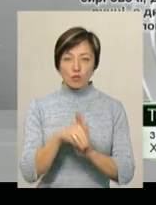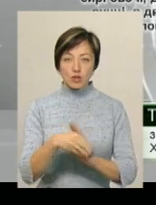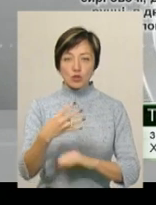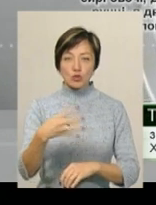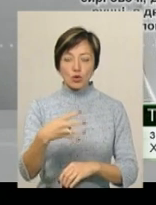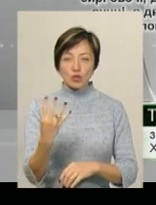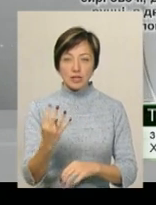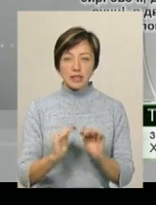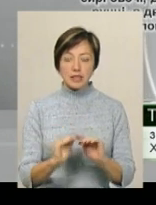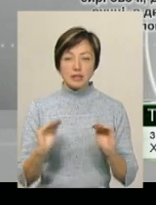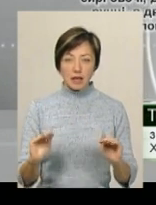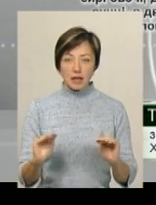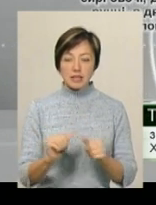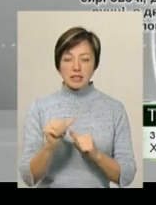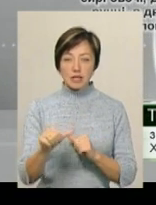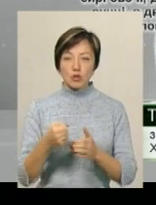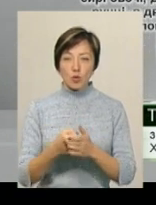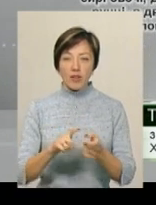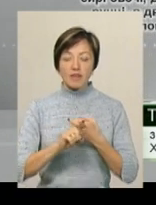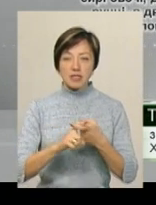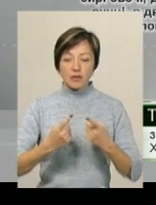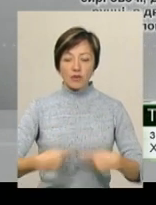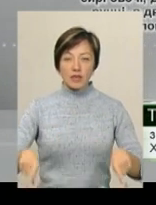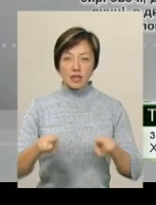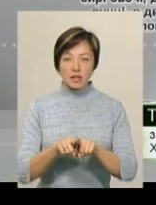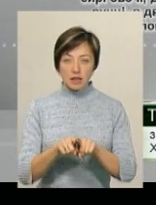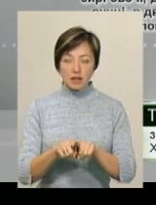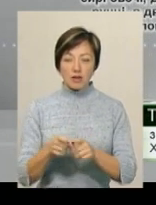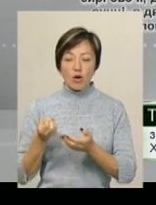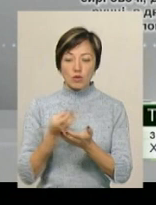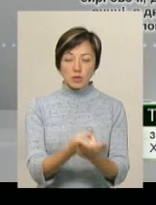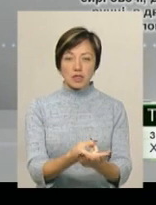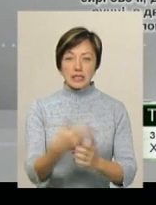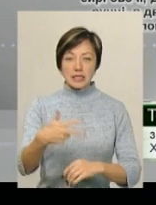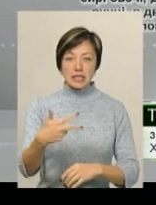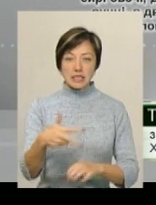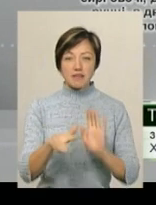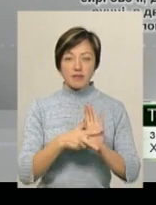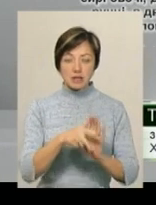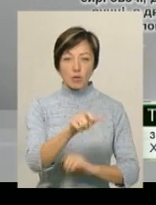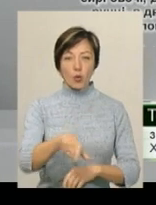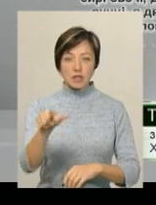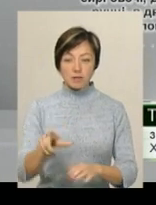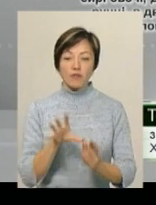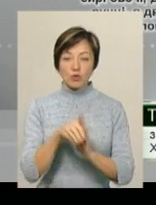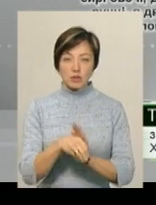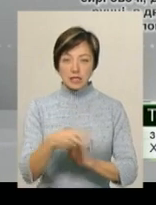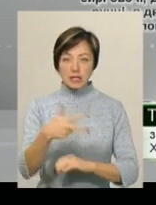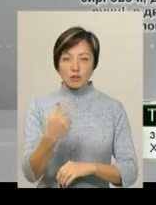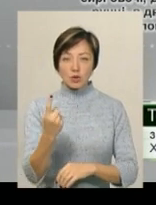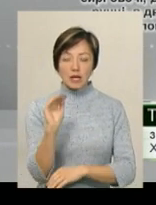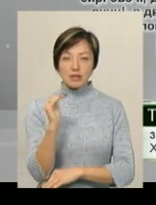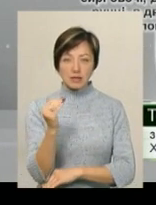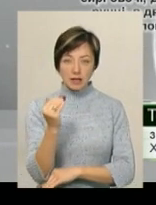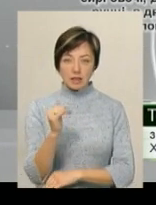44 дітей. Із них до інфекційного відділення госпіталізовано 38 осіб, в тому числі 31